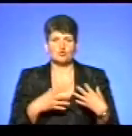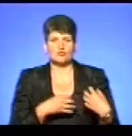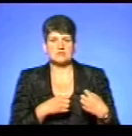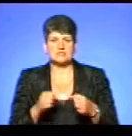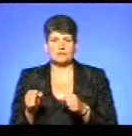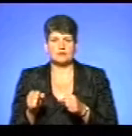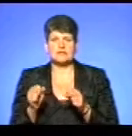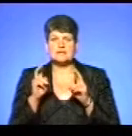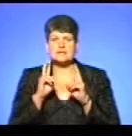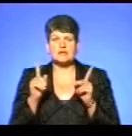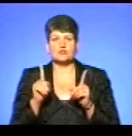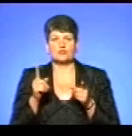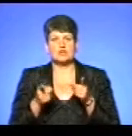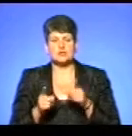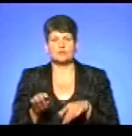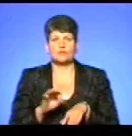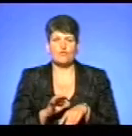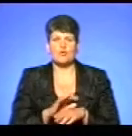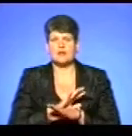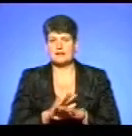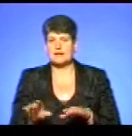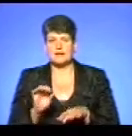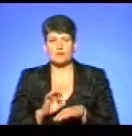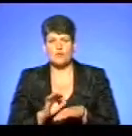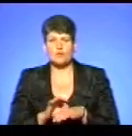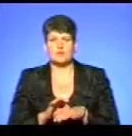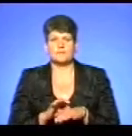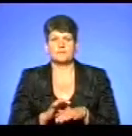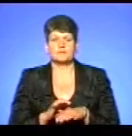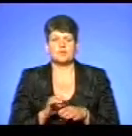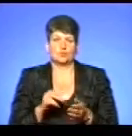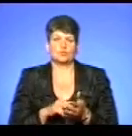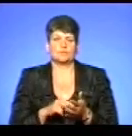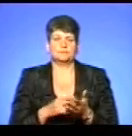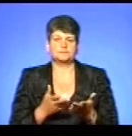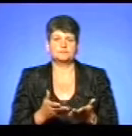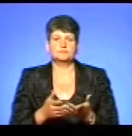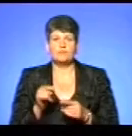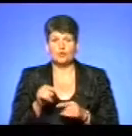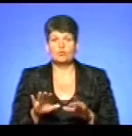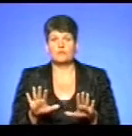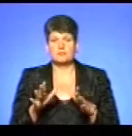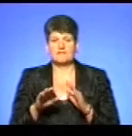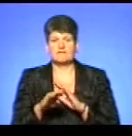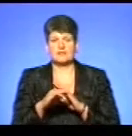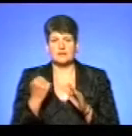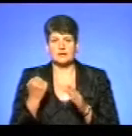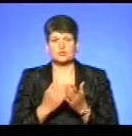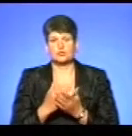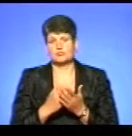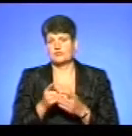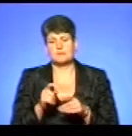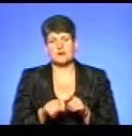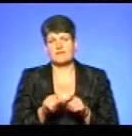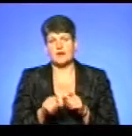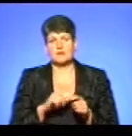не знаючи, чи воно дійсно заражене, чи не заражене, але так стоїмо. В такому випадку визивають відповідні служби, вони вже такі